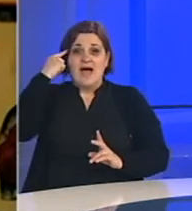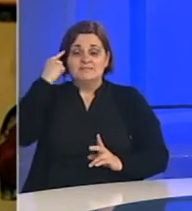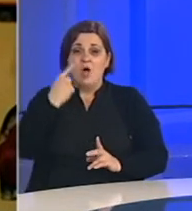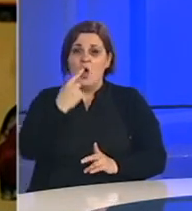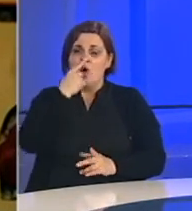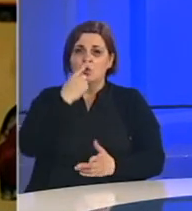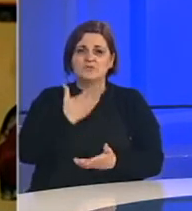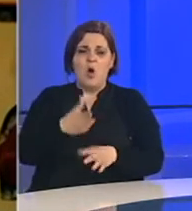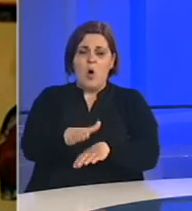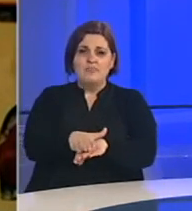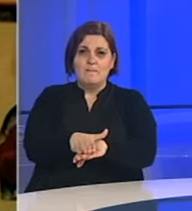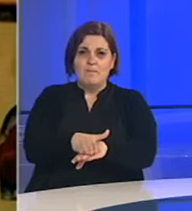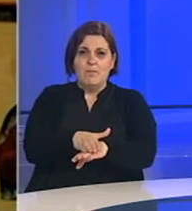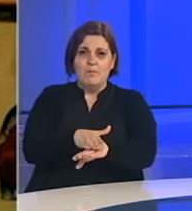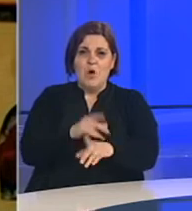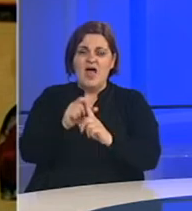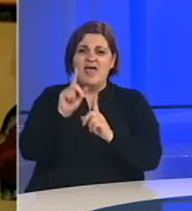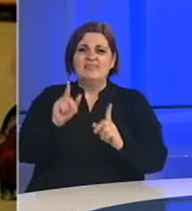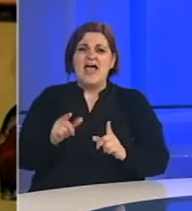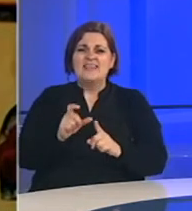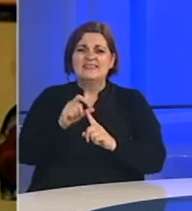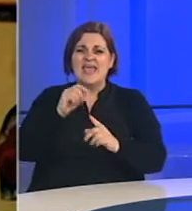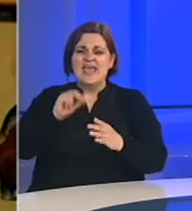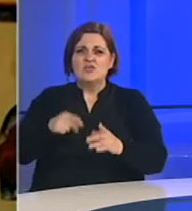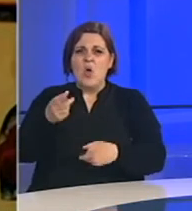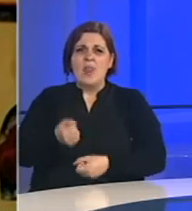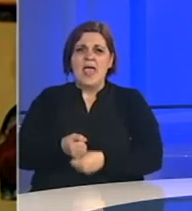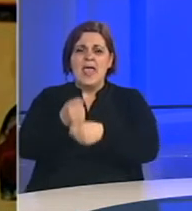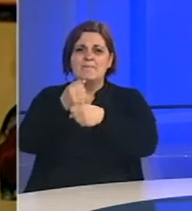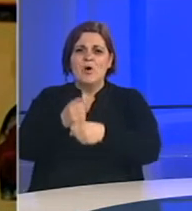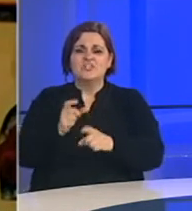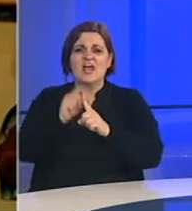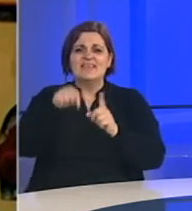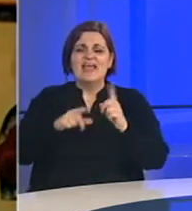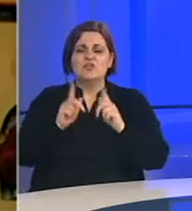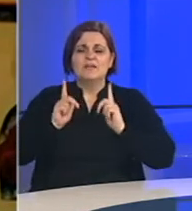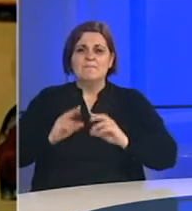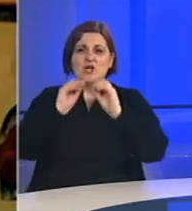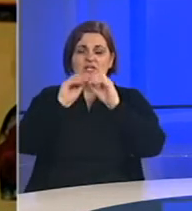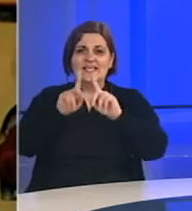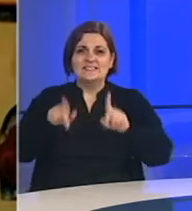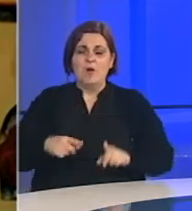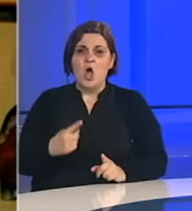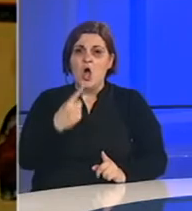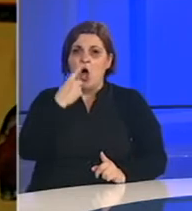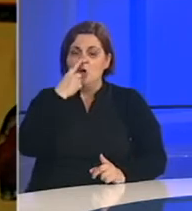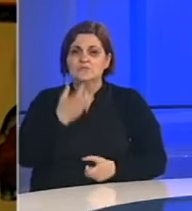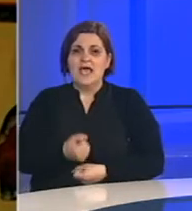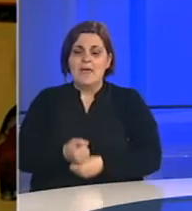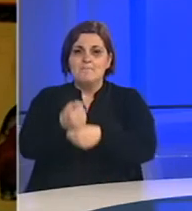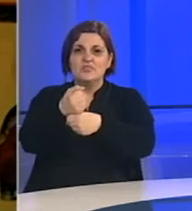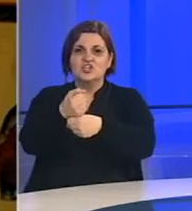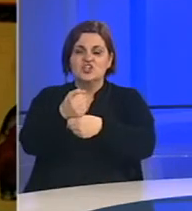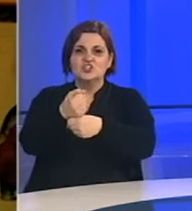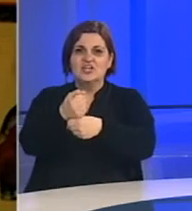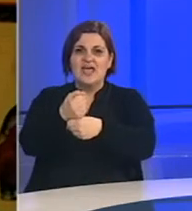je Rusija bila od početka u Dejtonu prisotna. Ona je podržavala Dejtonski sporazum. Rusija je i podržavala da